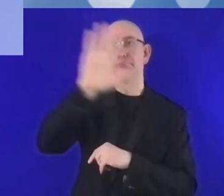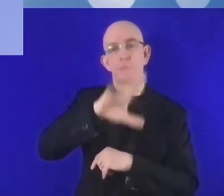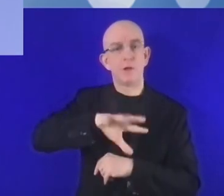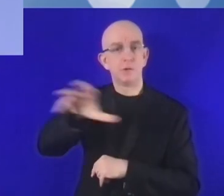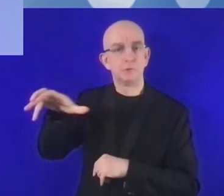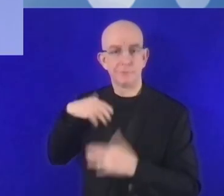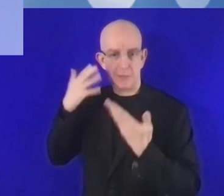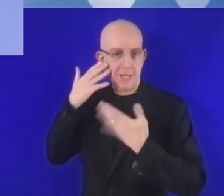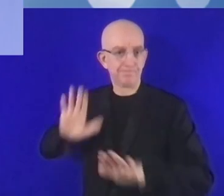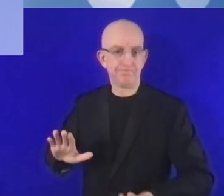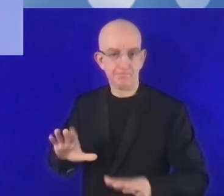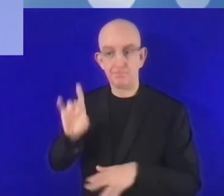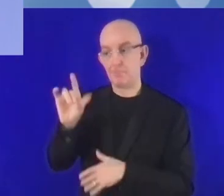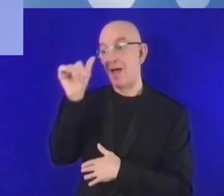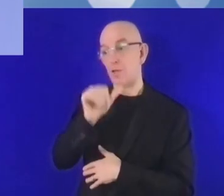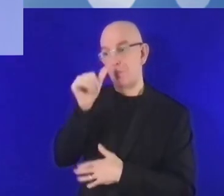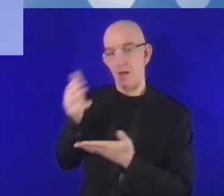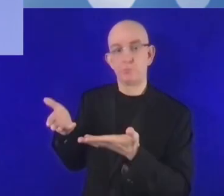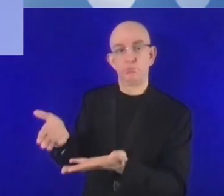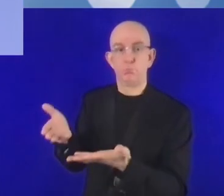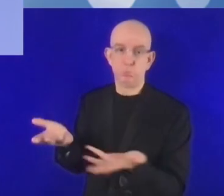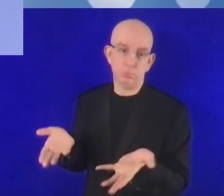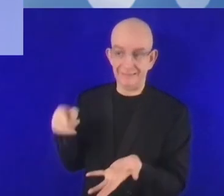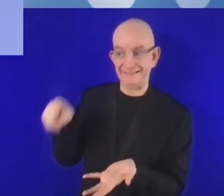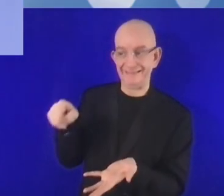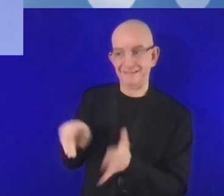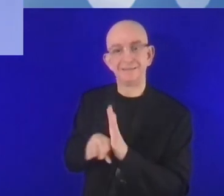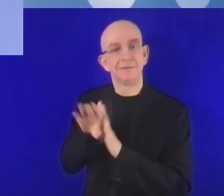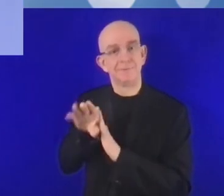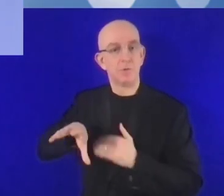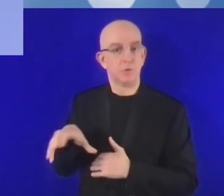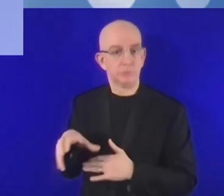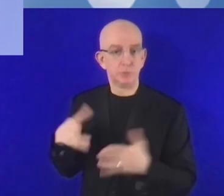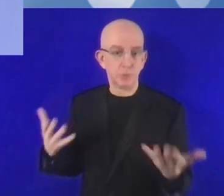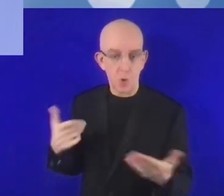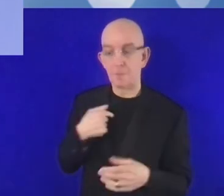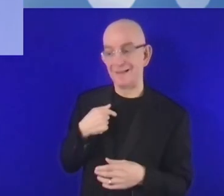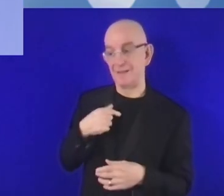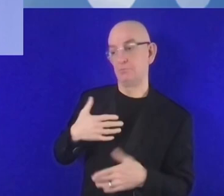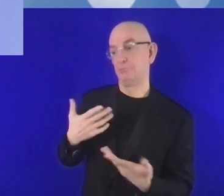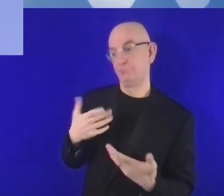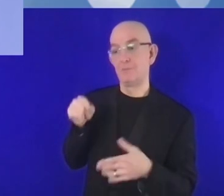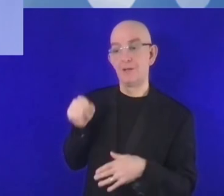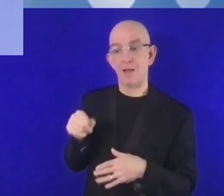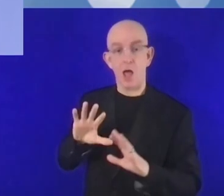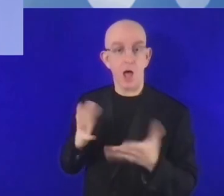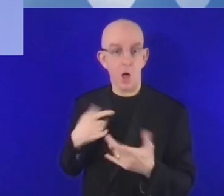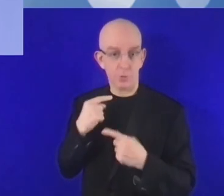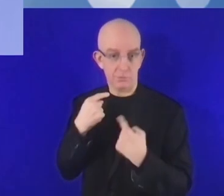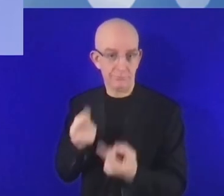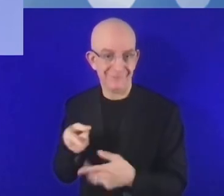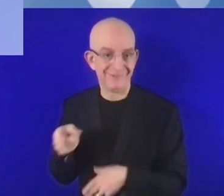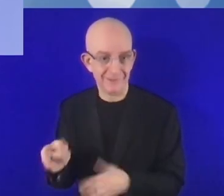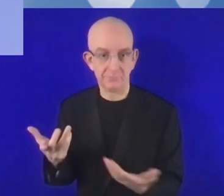أن يختاروا الموديل والأسلوب الذي